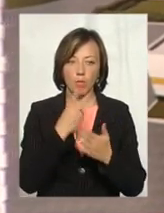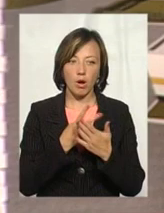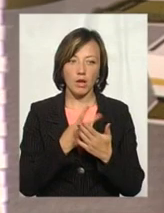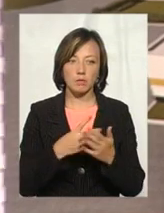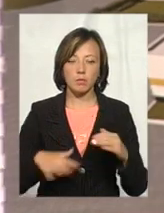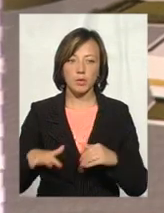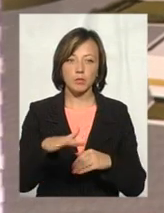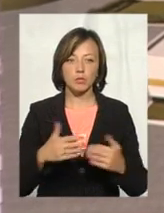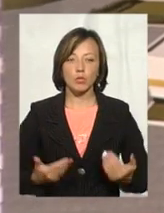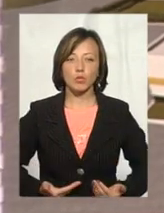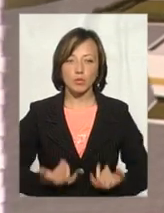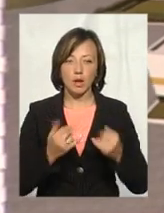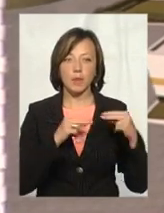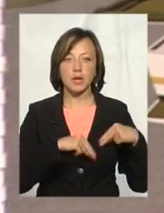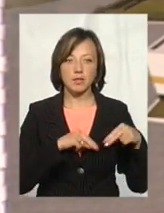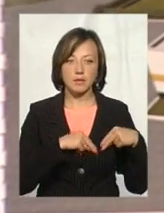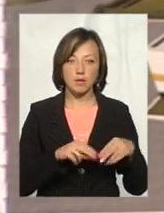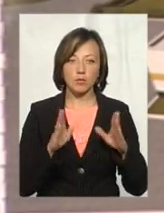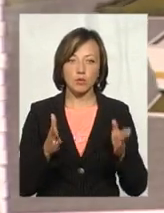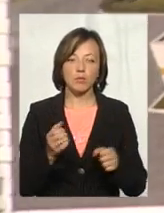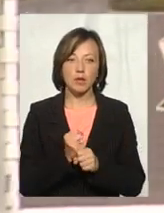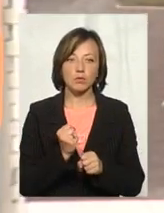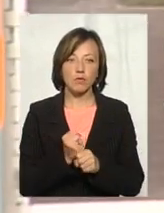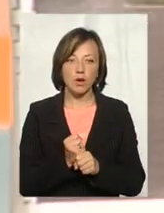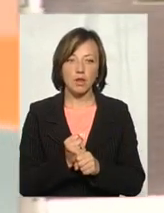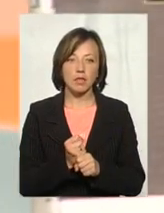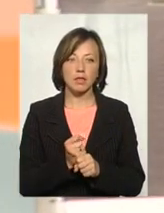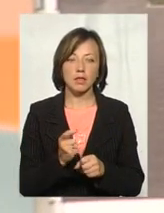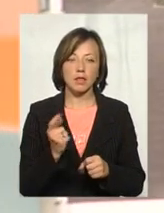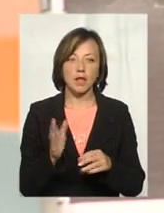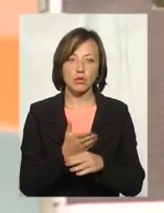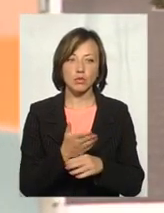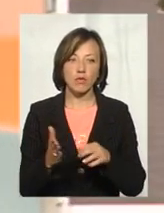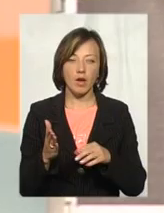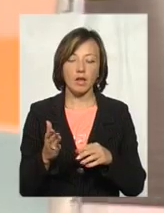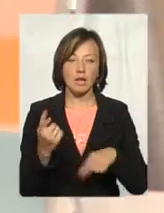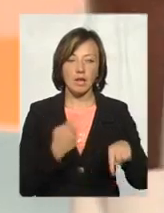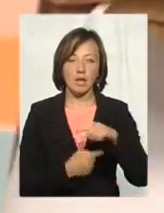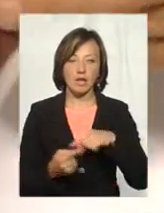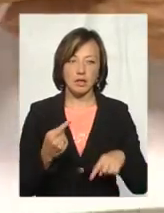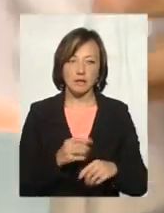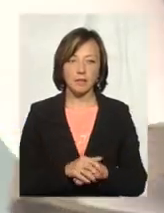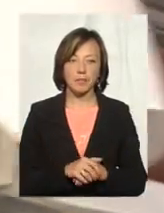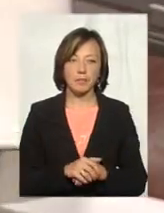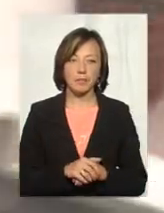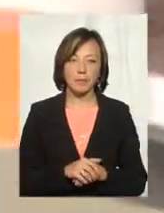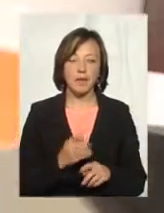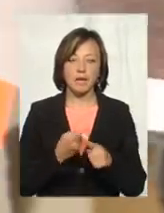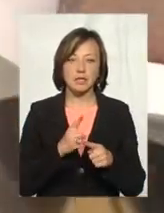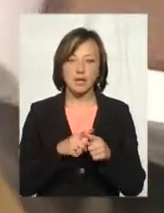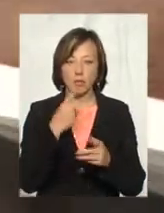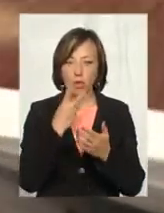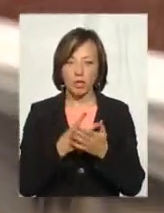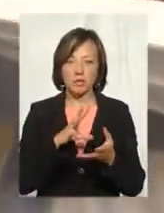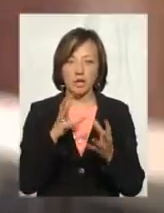приміщення побутове для працівників, які будуть працювати на сортувальній лінії на даному цьому. Це у нас показано